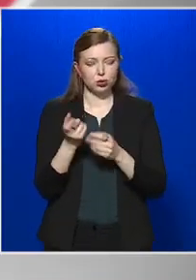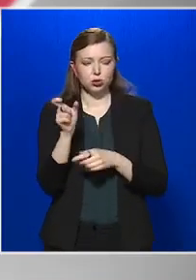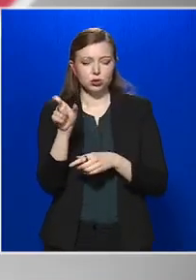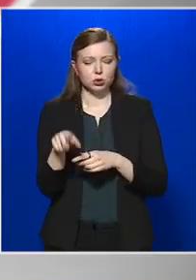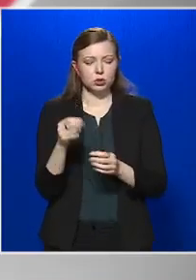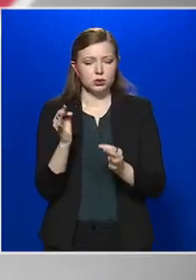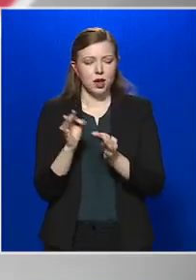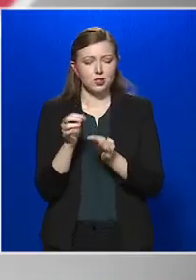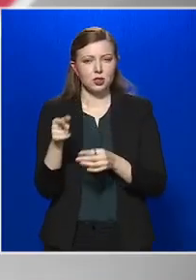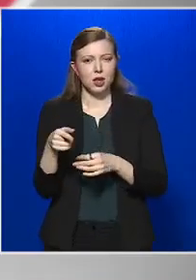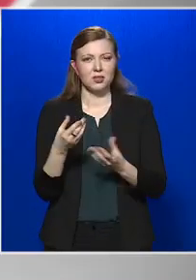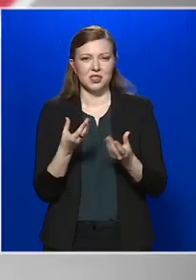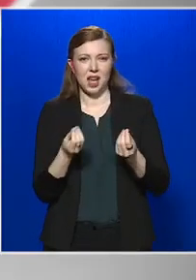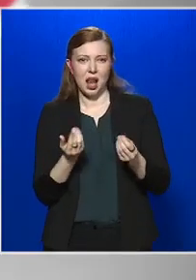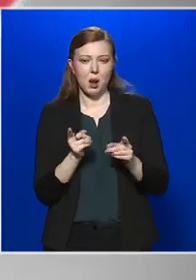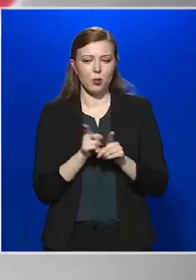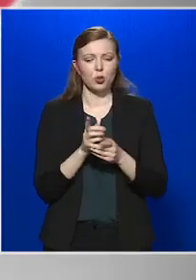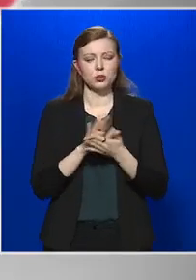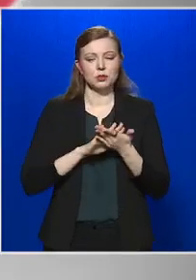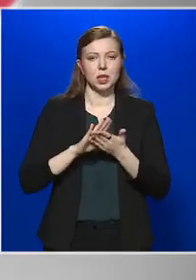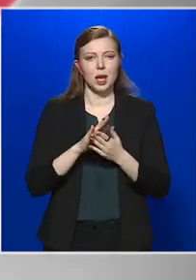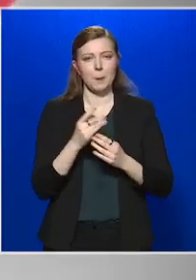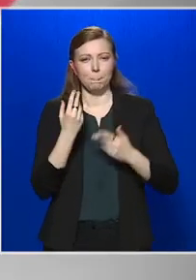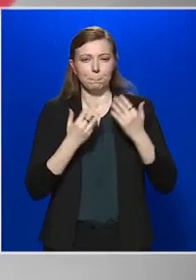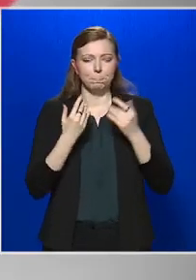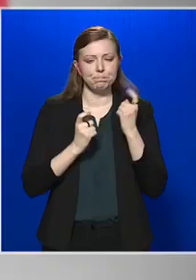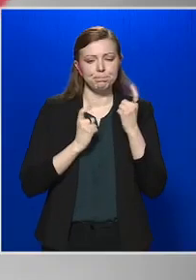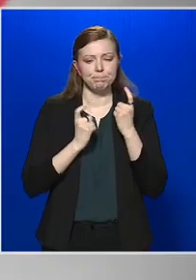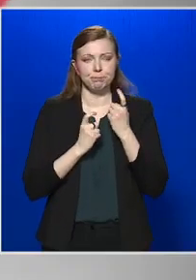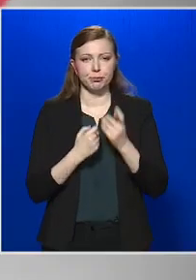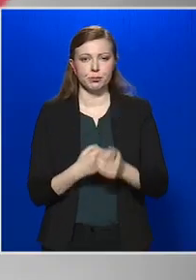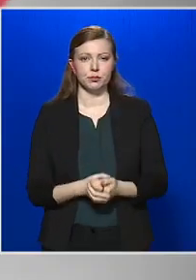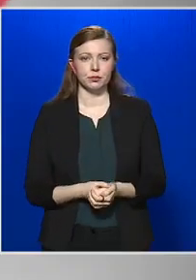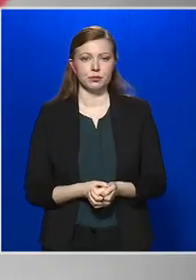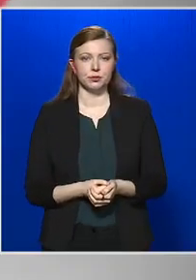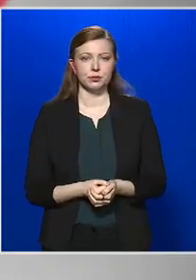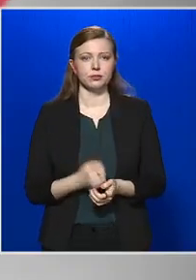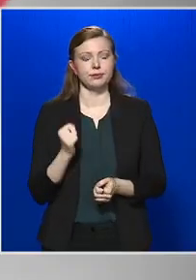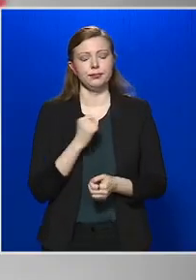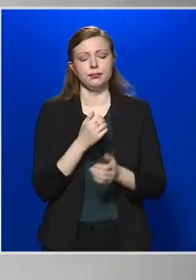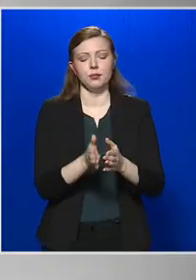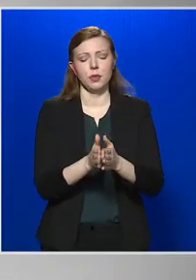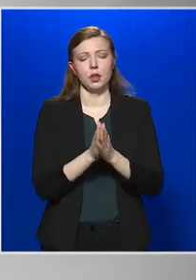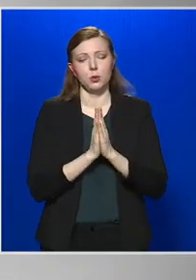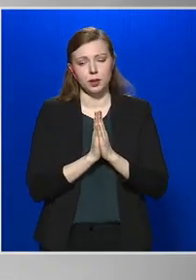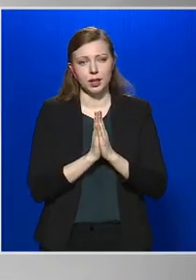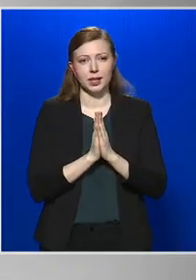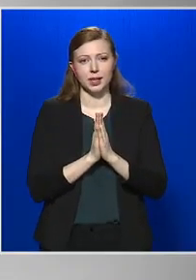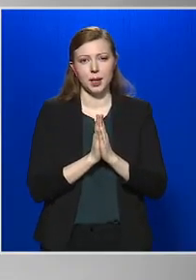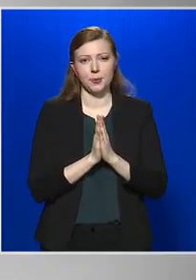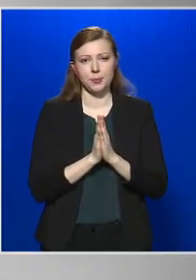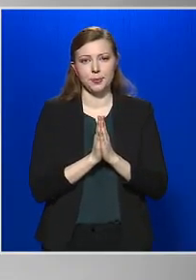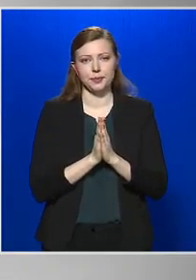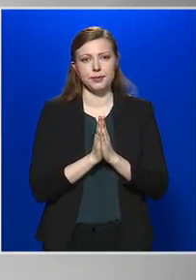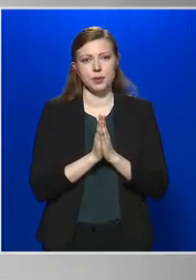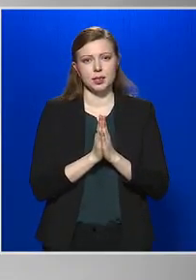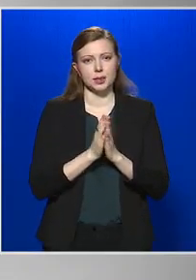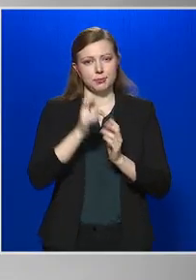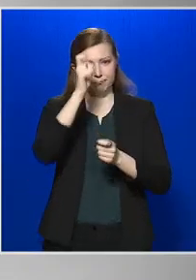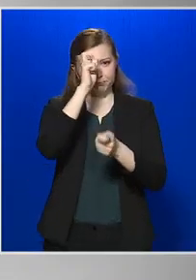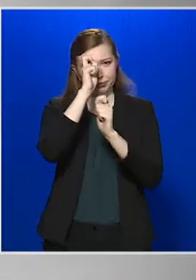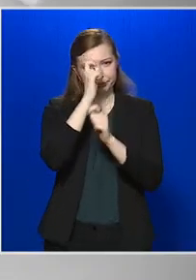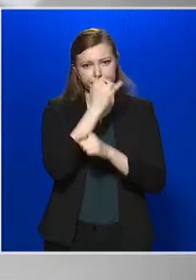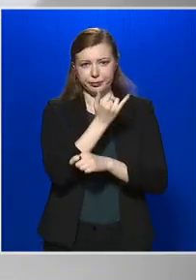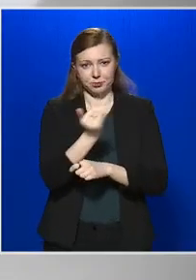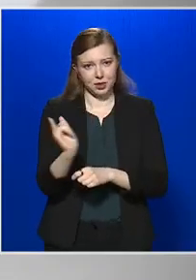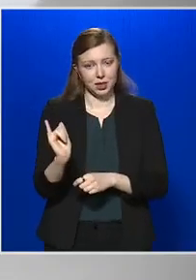az ő állapota ilyen szempontból. Ezt nagyon kérem, hogy jegyezzék meg,